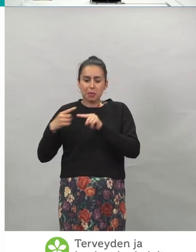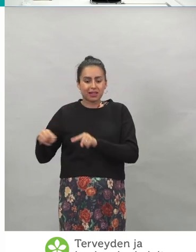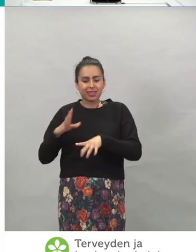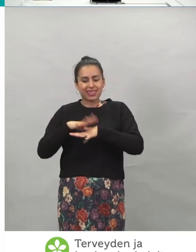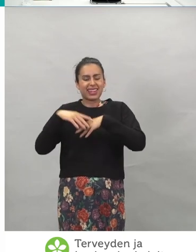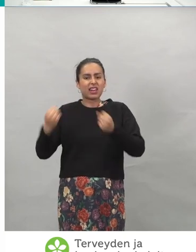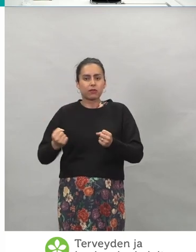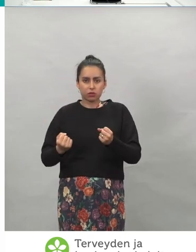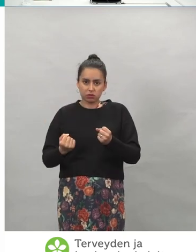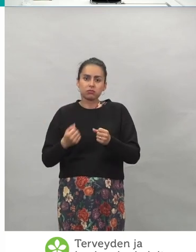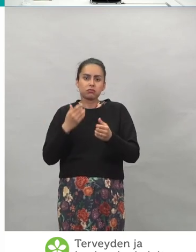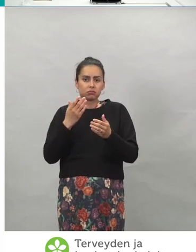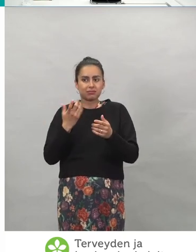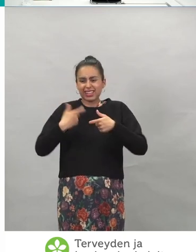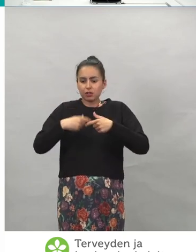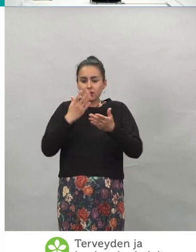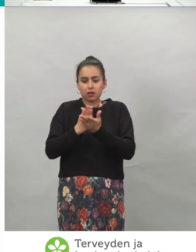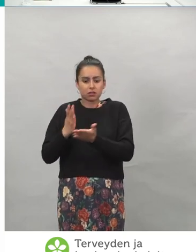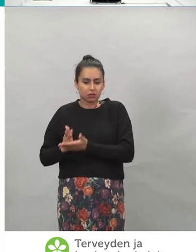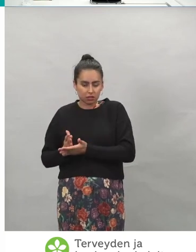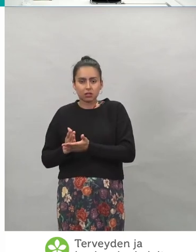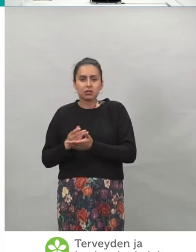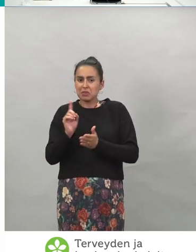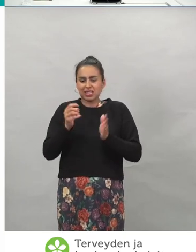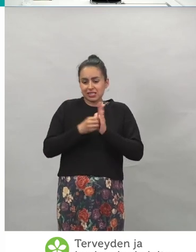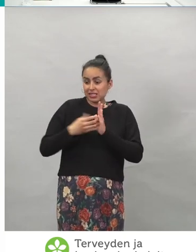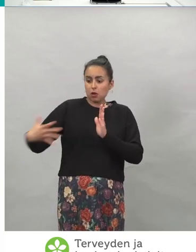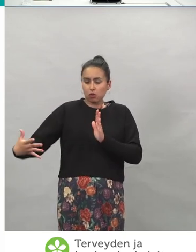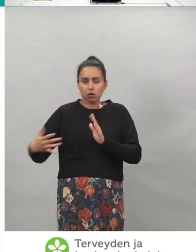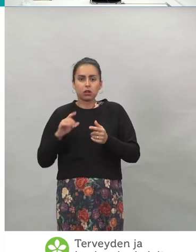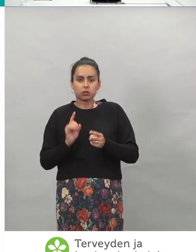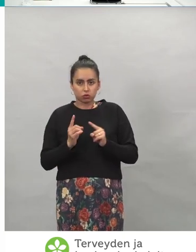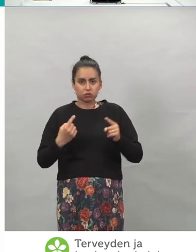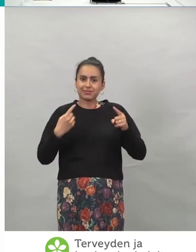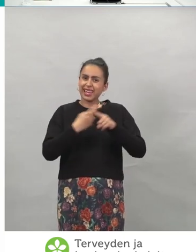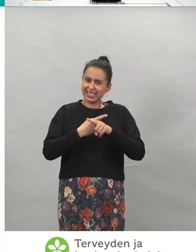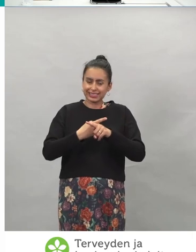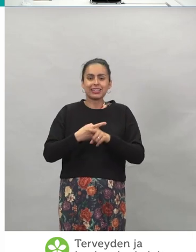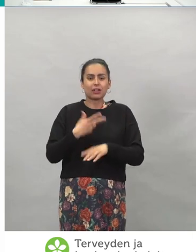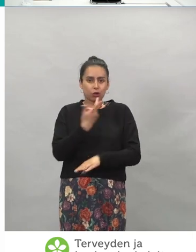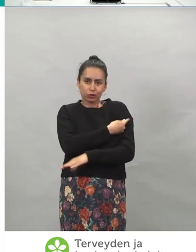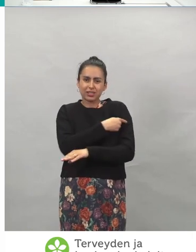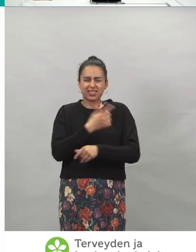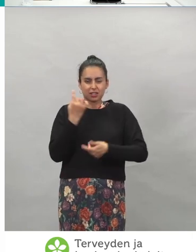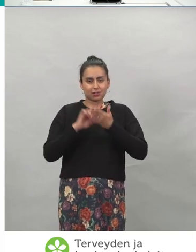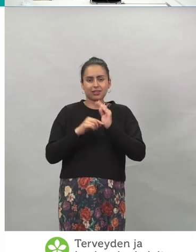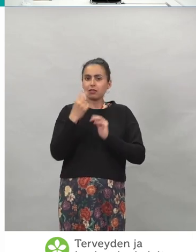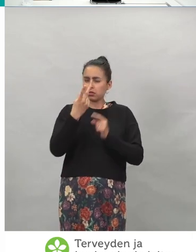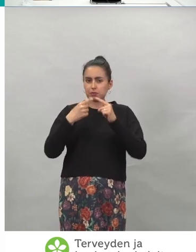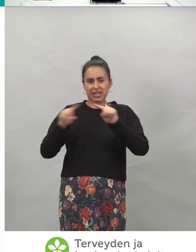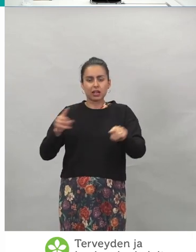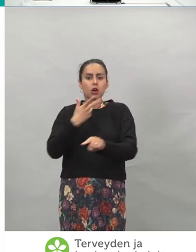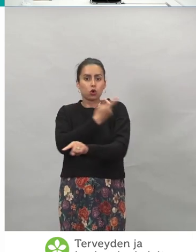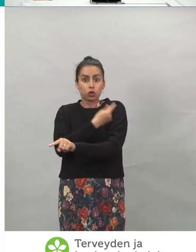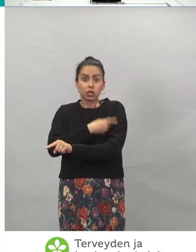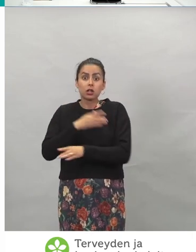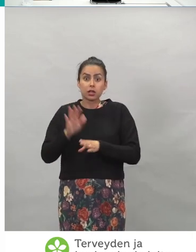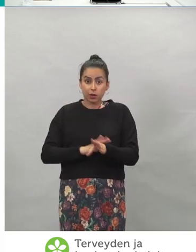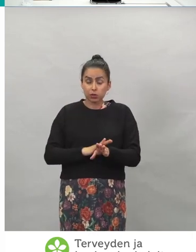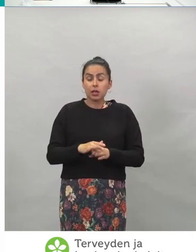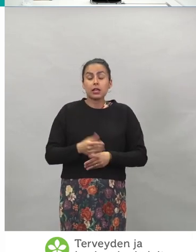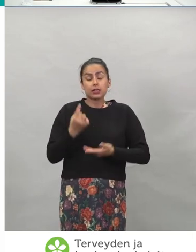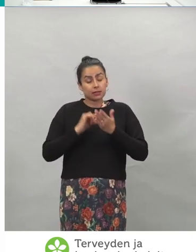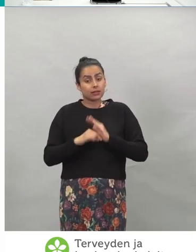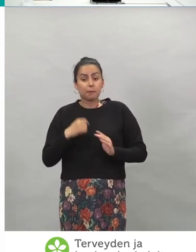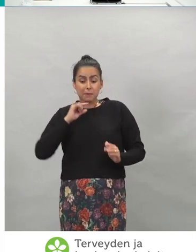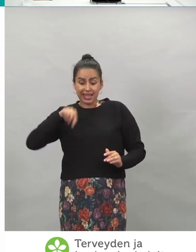ihmisillä on, jos ne saa tällä tavalla ristiin rokottamisen jälkeisiä tapahtumia. Eli tietoa kyllä